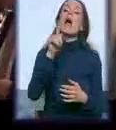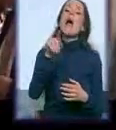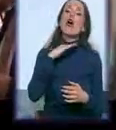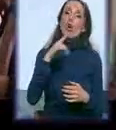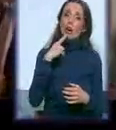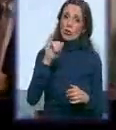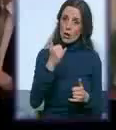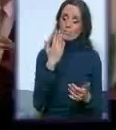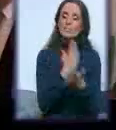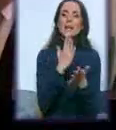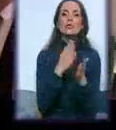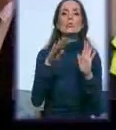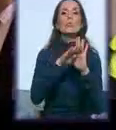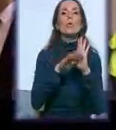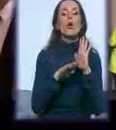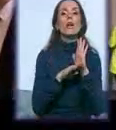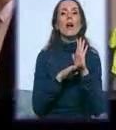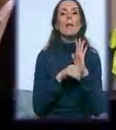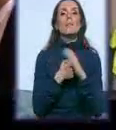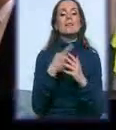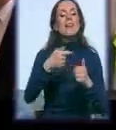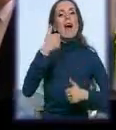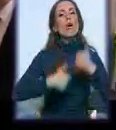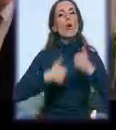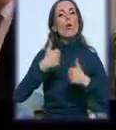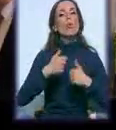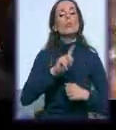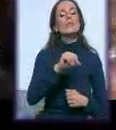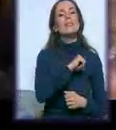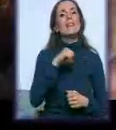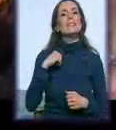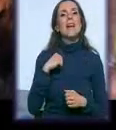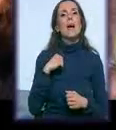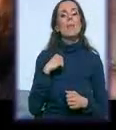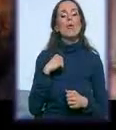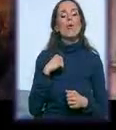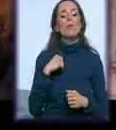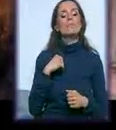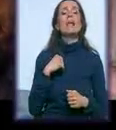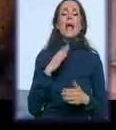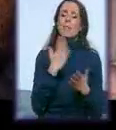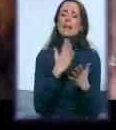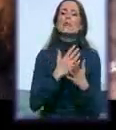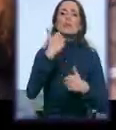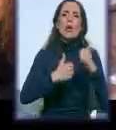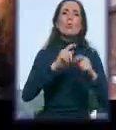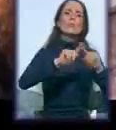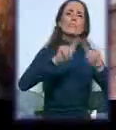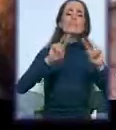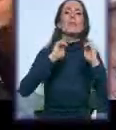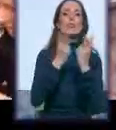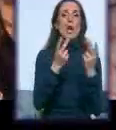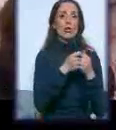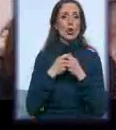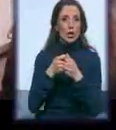za konkursi ne samo raznih međunarodnih organizacija. To su te neki